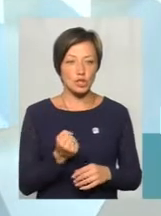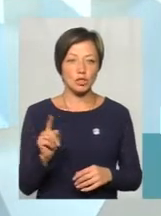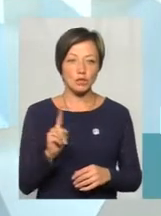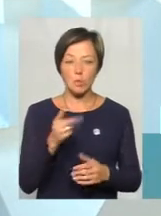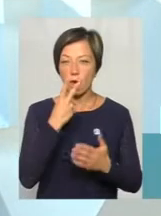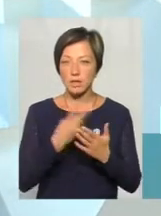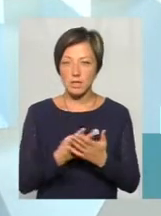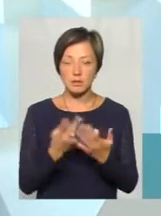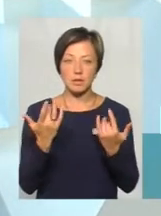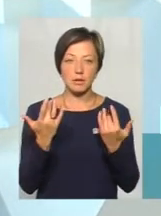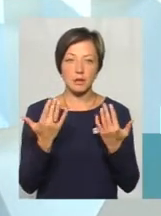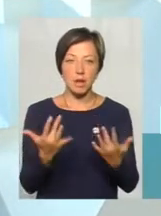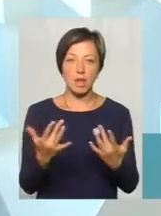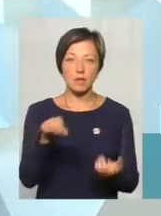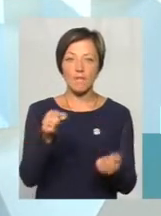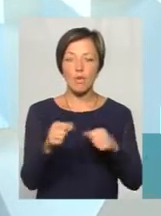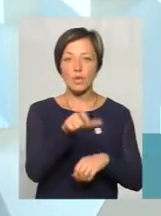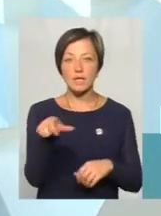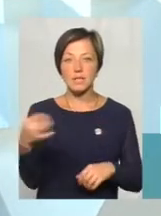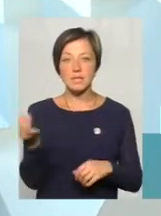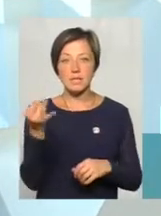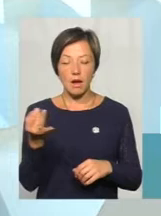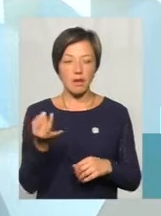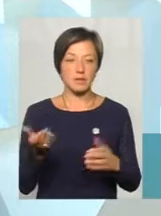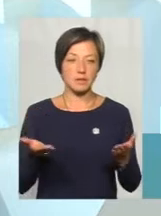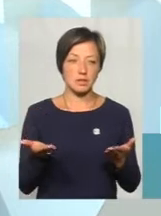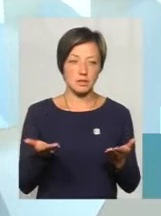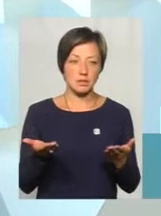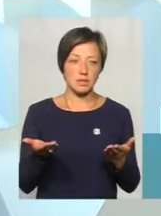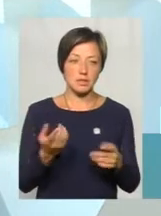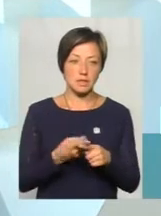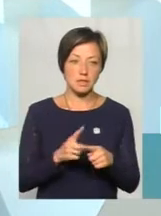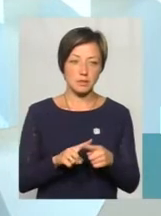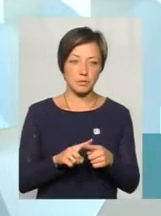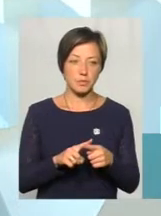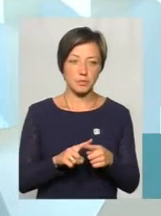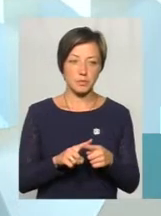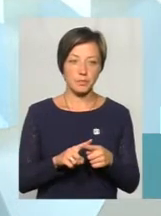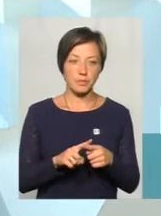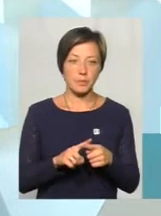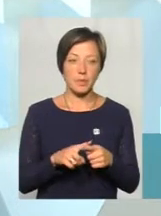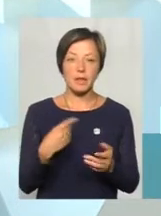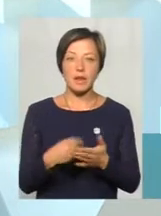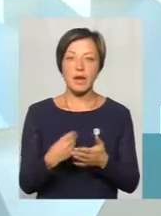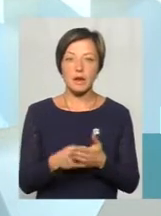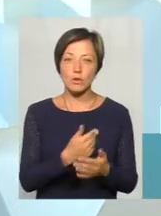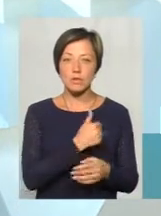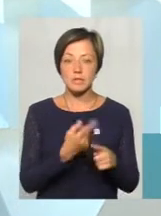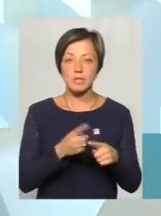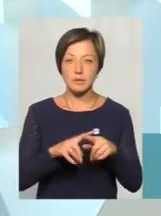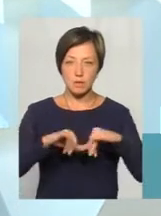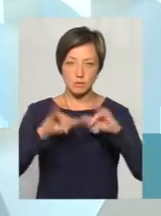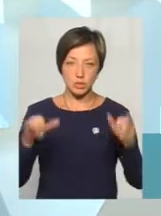набрати водіїв, щоб зацікавити її хоча б цим тарифом, хоча б цим